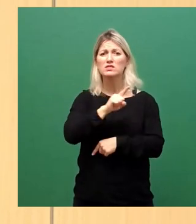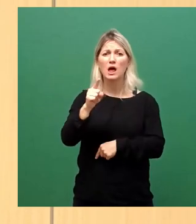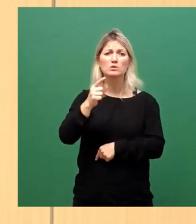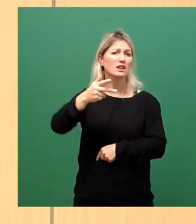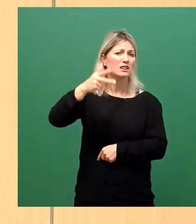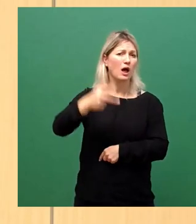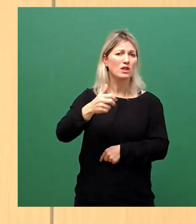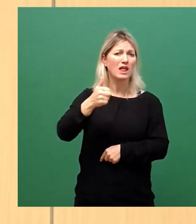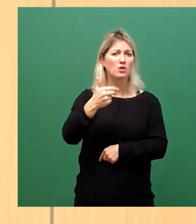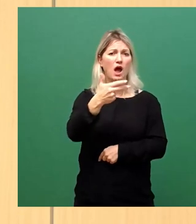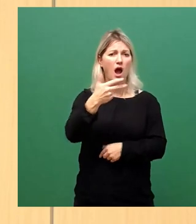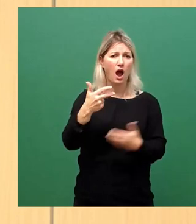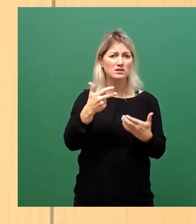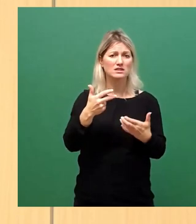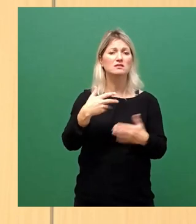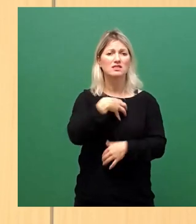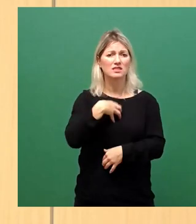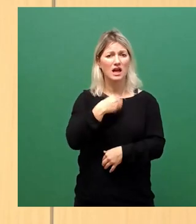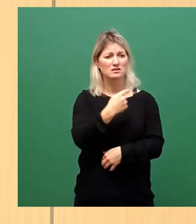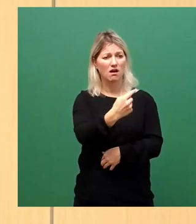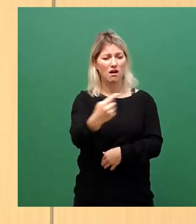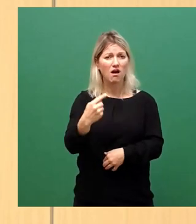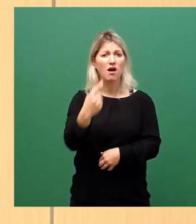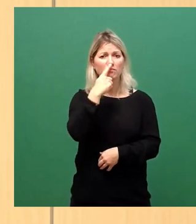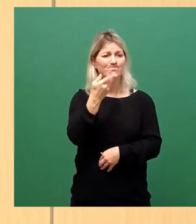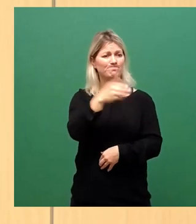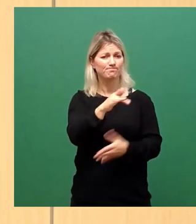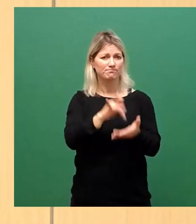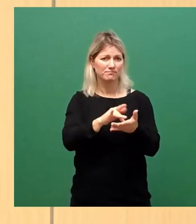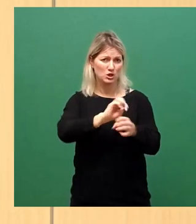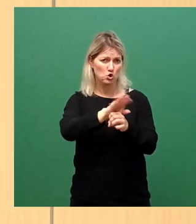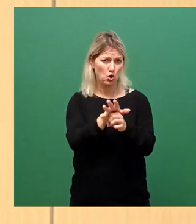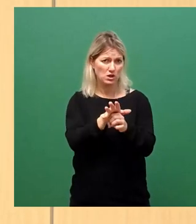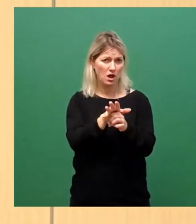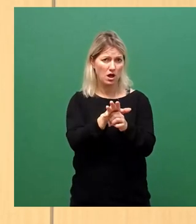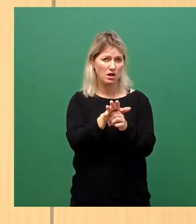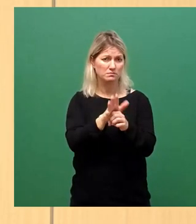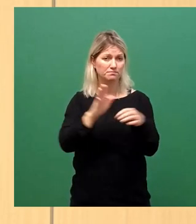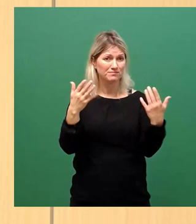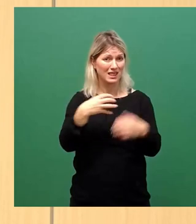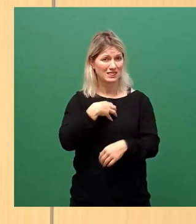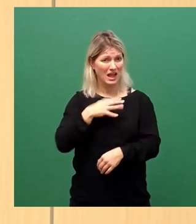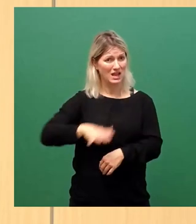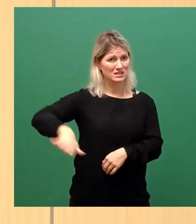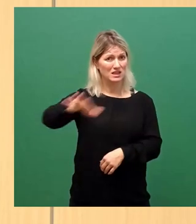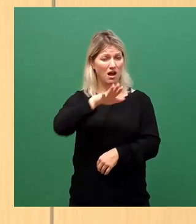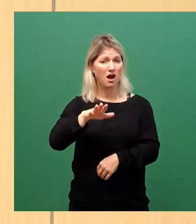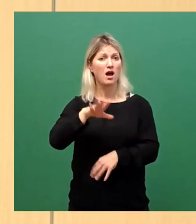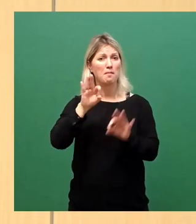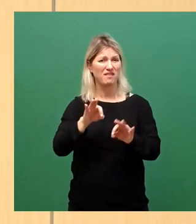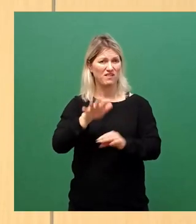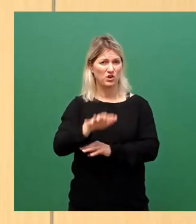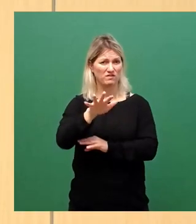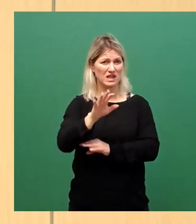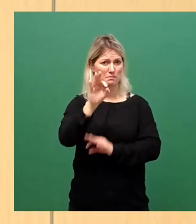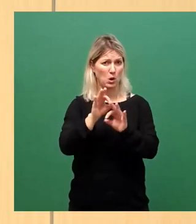Dresdnerinnen und Dresdner, die an Corona gestorben sind. Bereits 15 Prozent der Dresdnerinnen machen gerade oder haben eine Corona